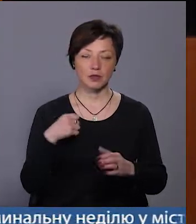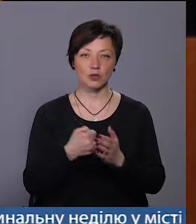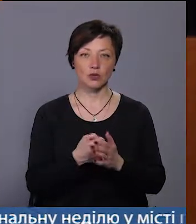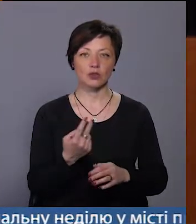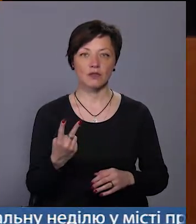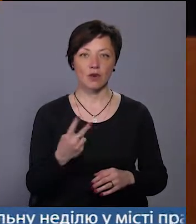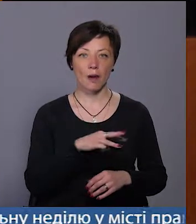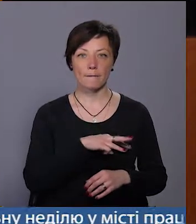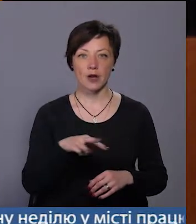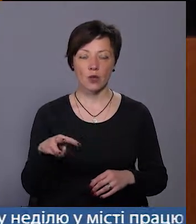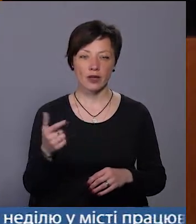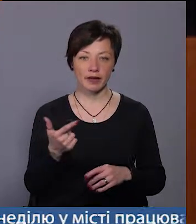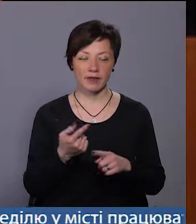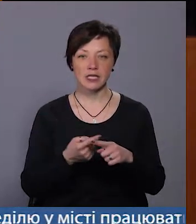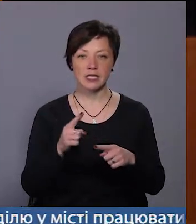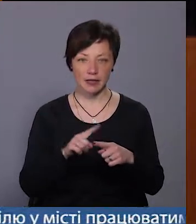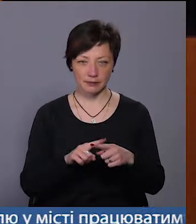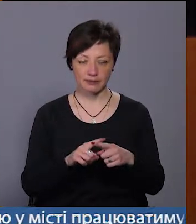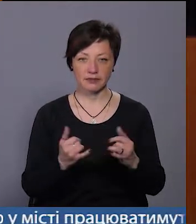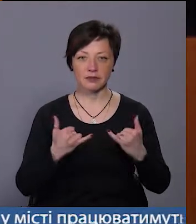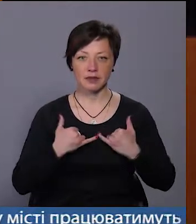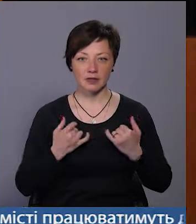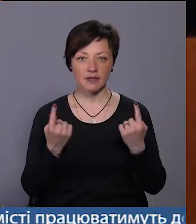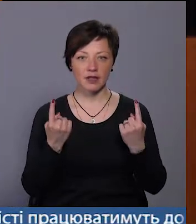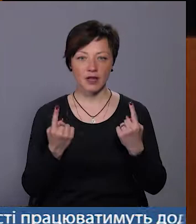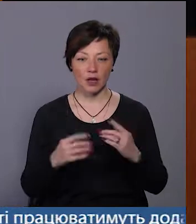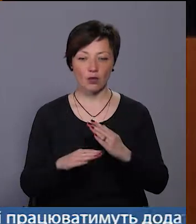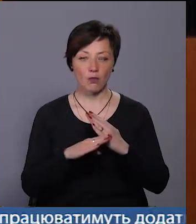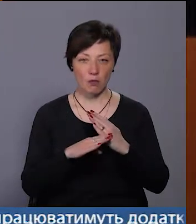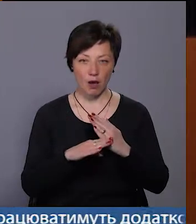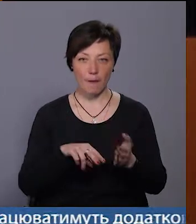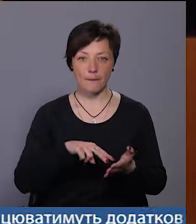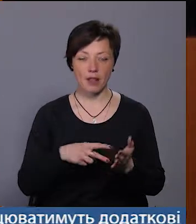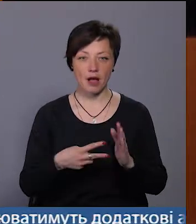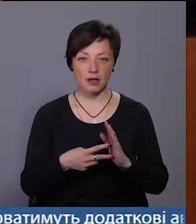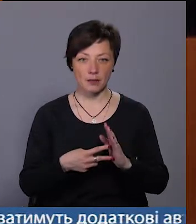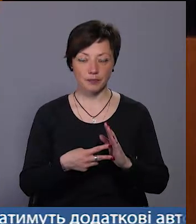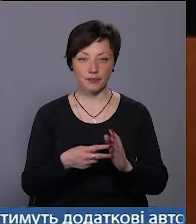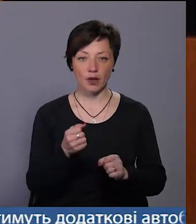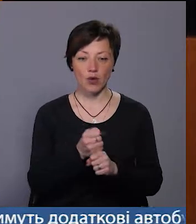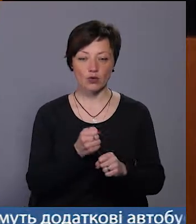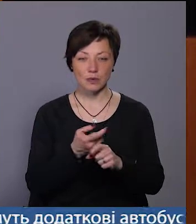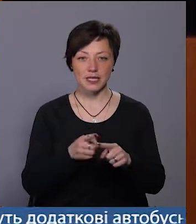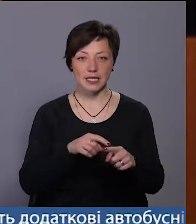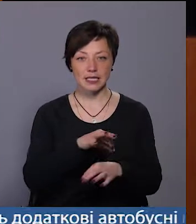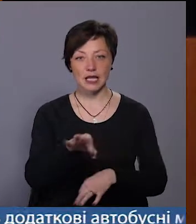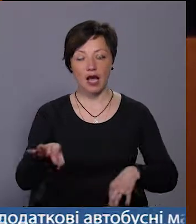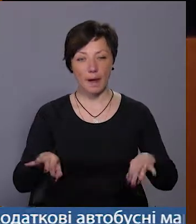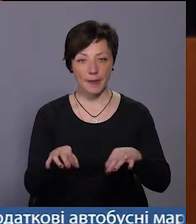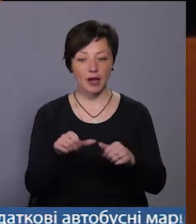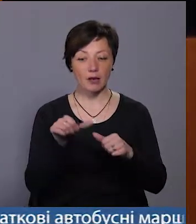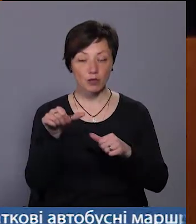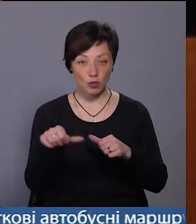2 мільйонів гривень. Тобто це для нас велика допомога в плані розробки цієї схеми. Крім того,